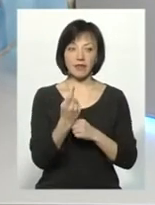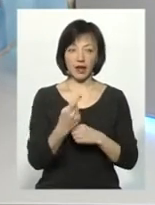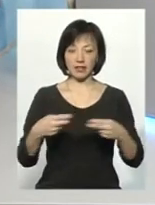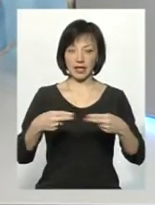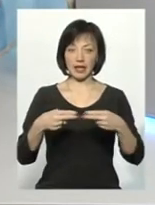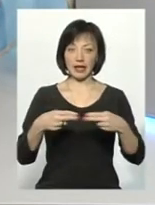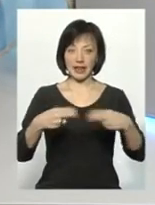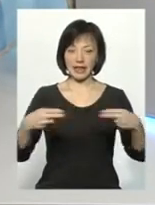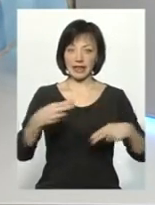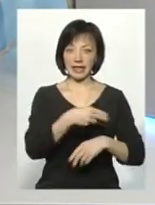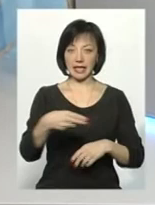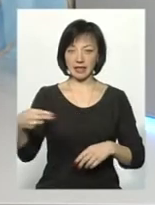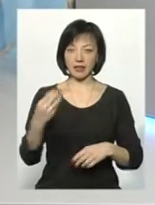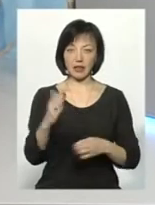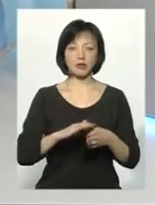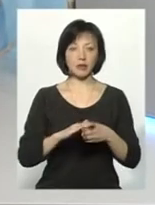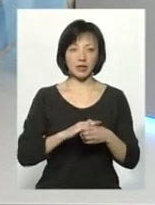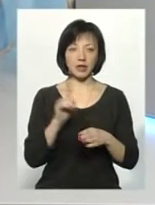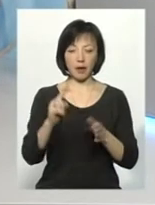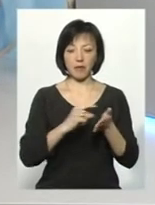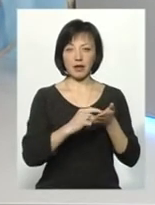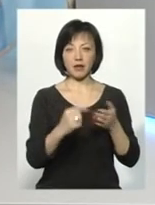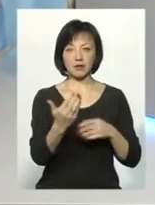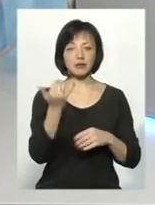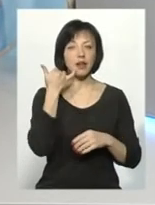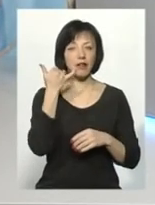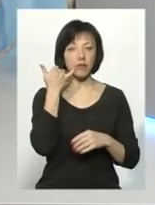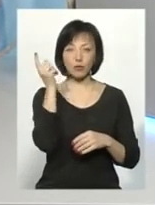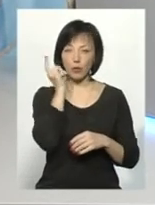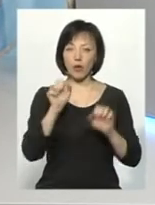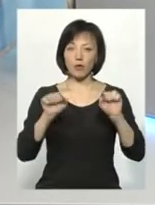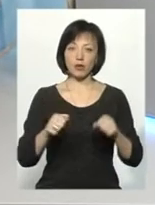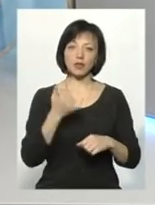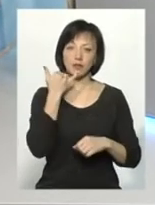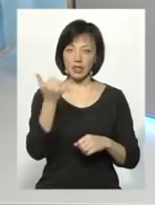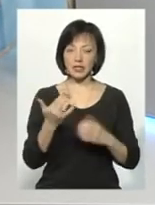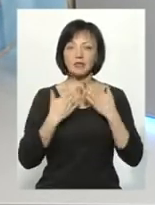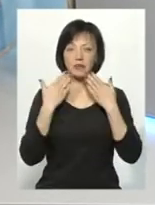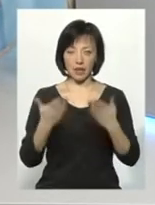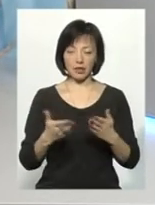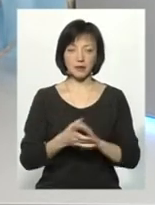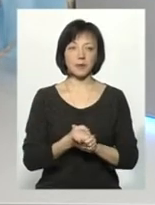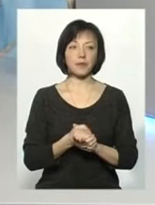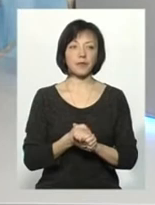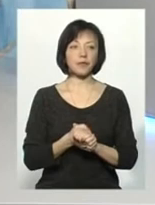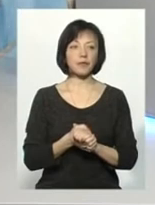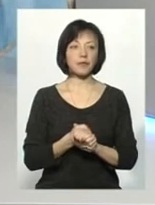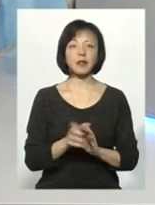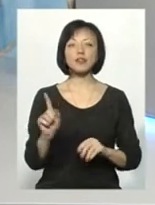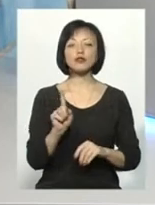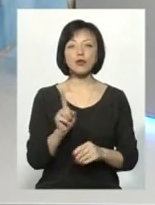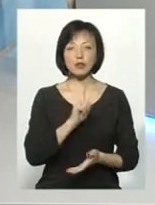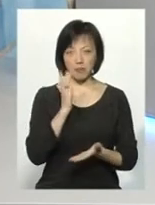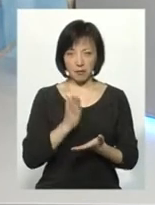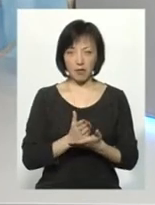глядачі ваше прізвище, Наталія Шмурікова, там є ваш мобільний телефон, де ви можете звертатись. Щось